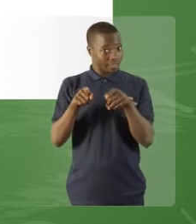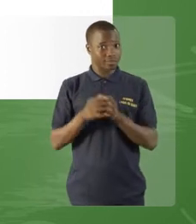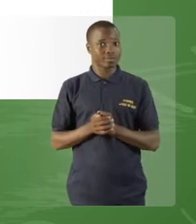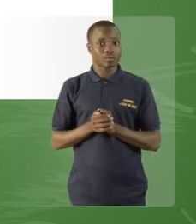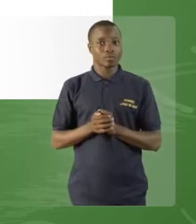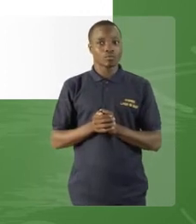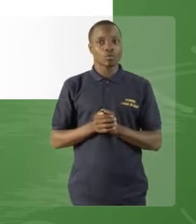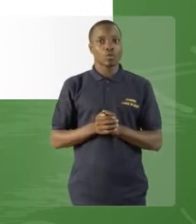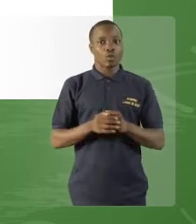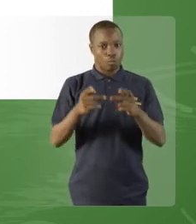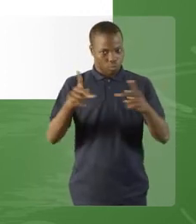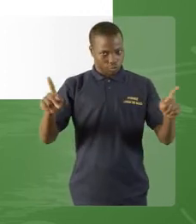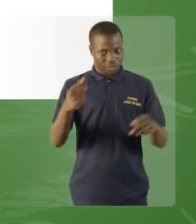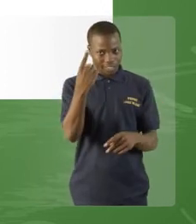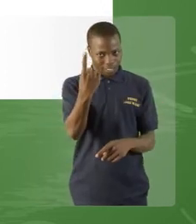l'État.